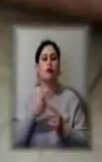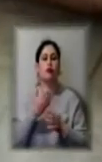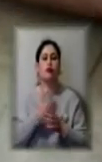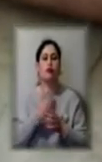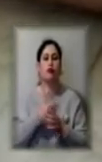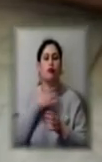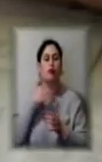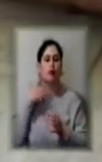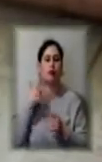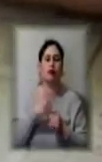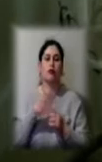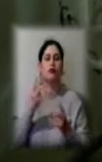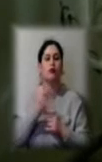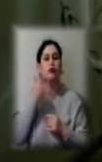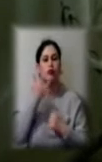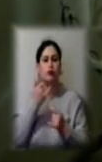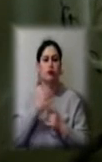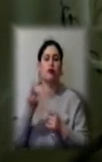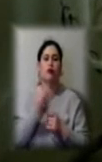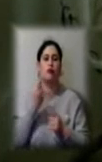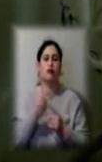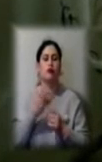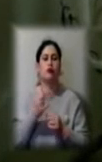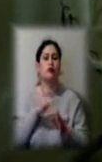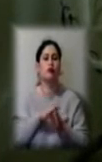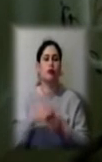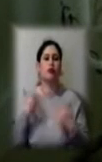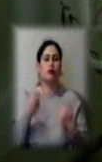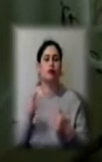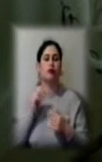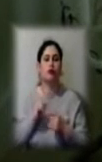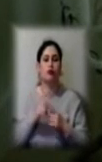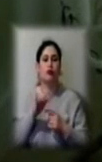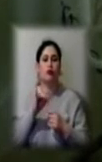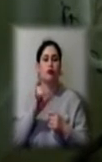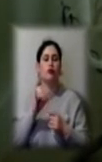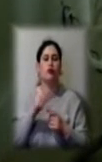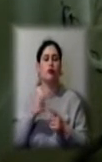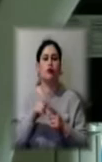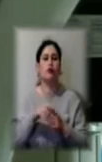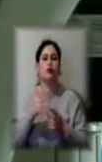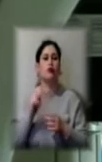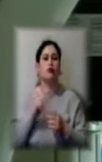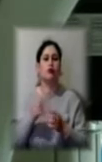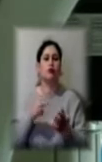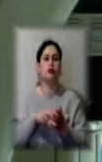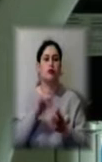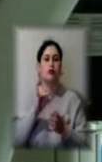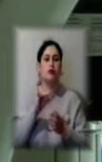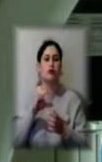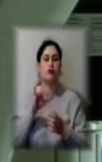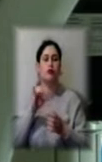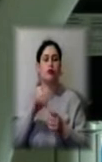Постійно телефонують з області. Ненаповну потужність працює ангіограф, за допомогою якого ставлять кардіостимулятори, роблять